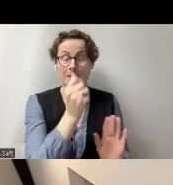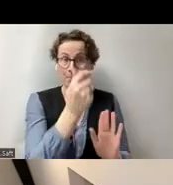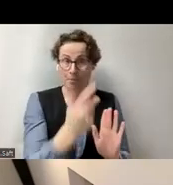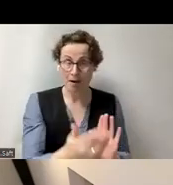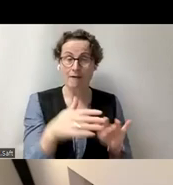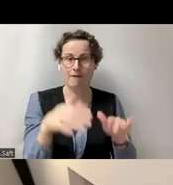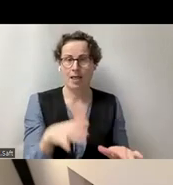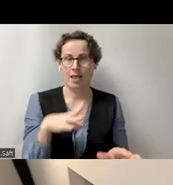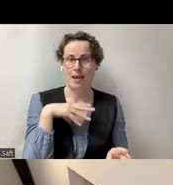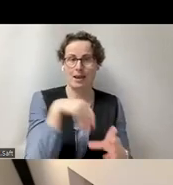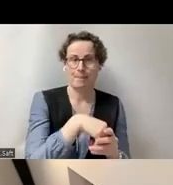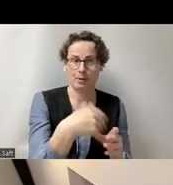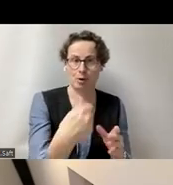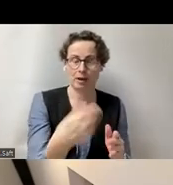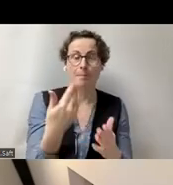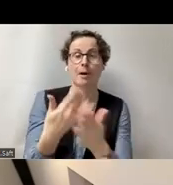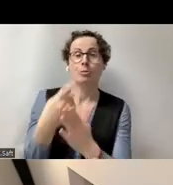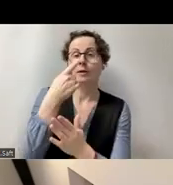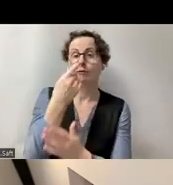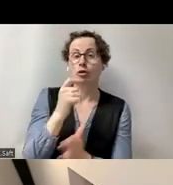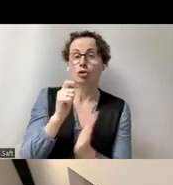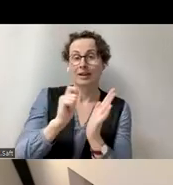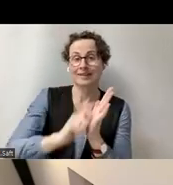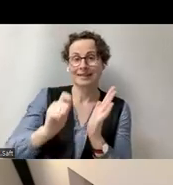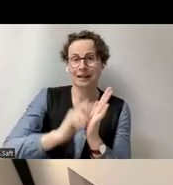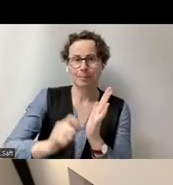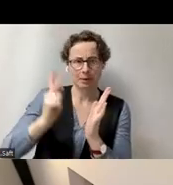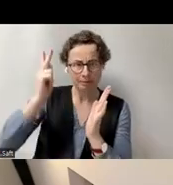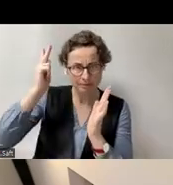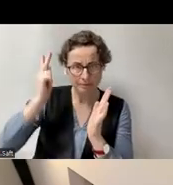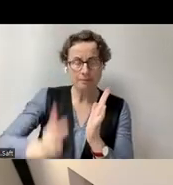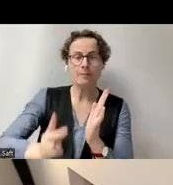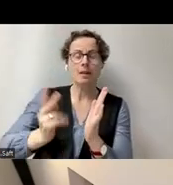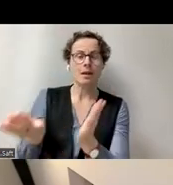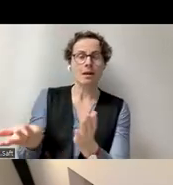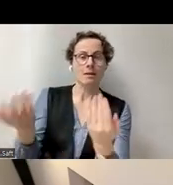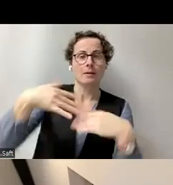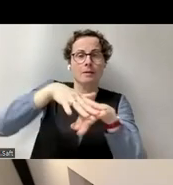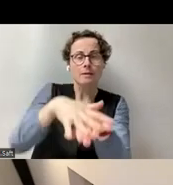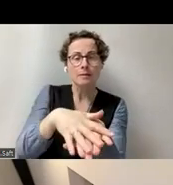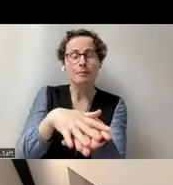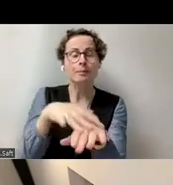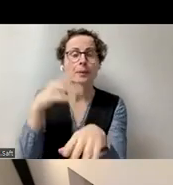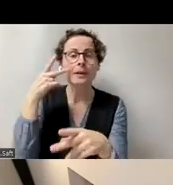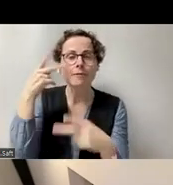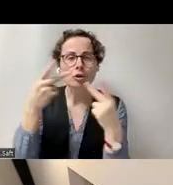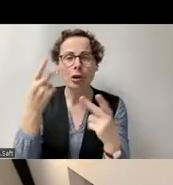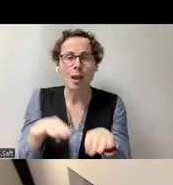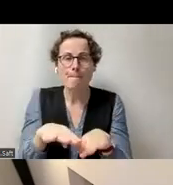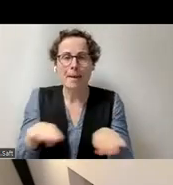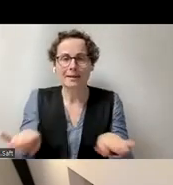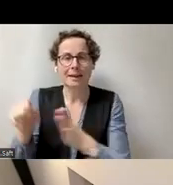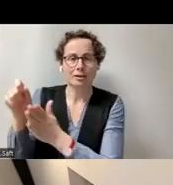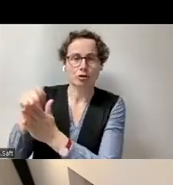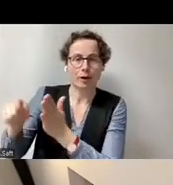Nämlich, falls Sie Skripte einsetzen wollen, also richtig programmieren in Powerpoint mit Visual Basic Script oder anderen Skript